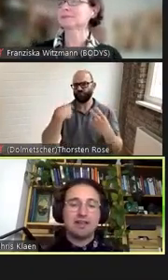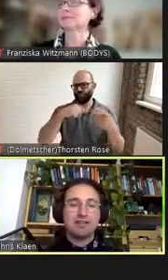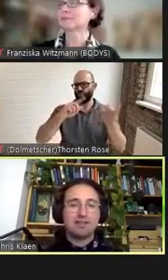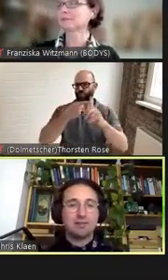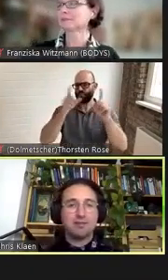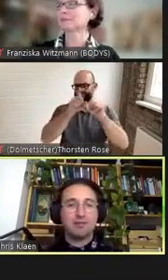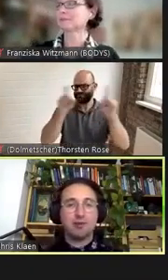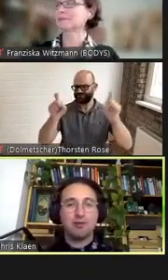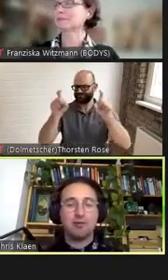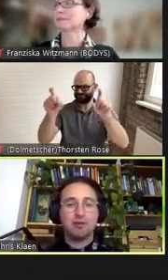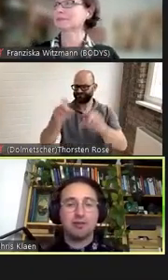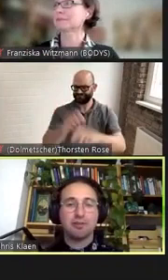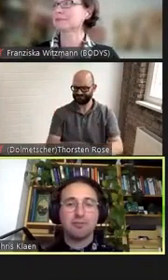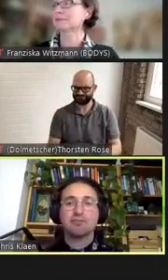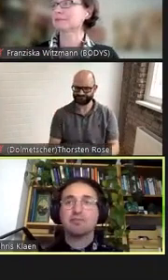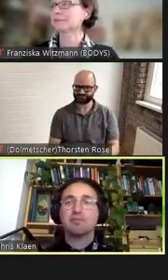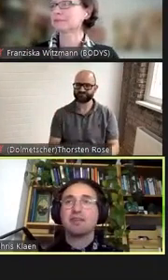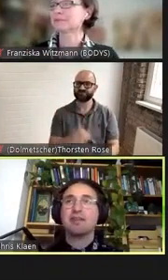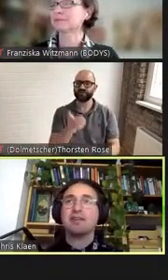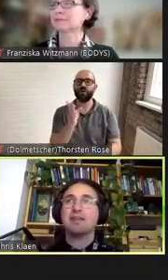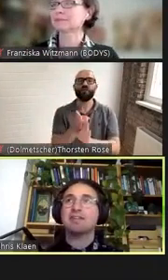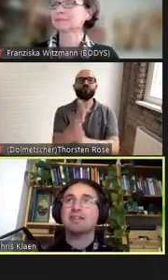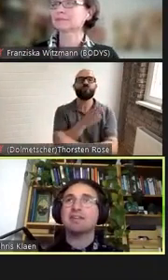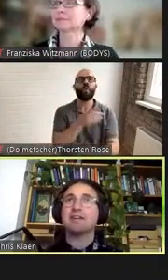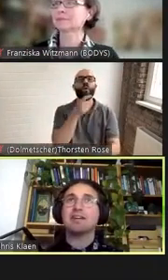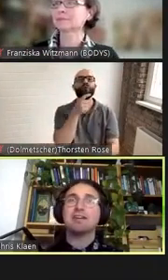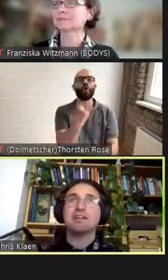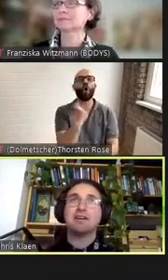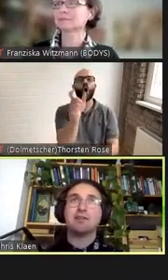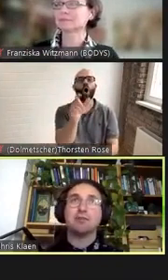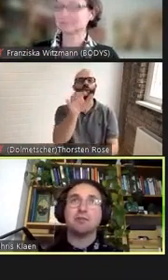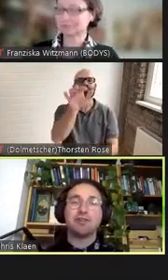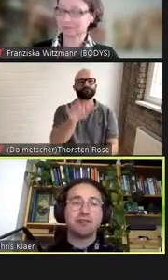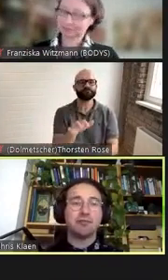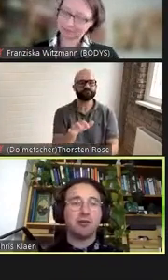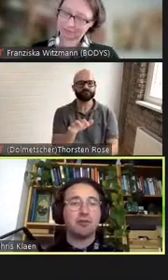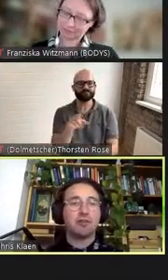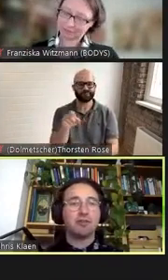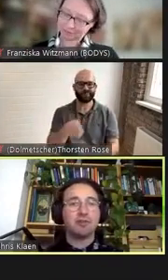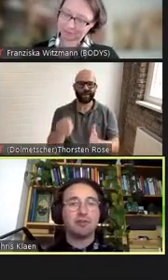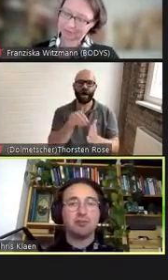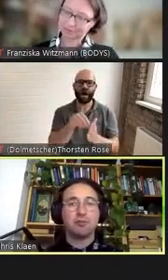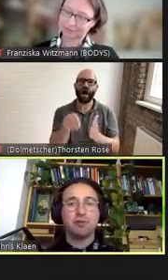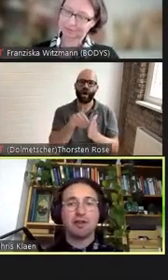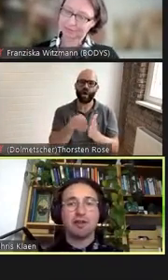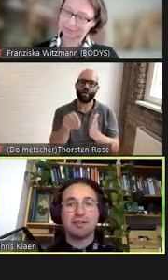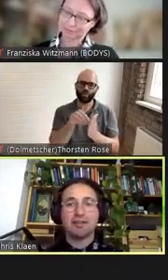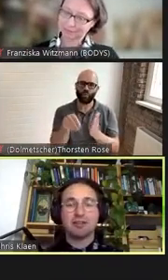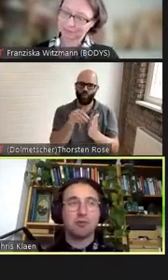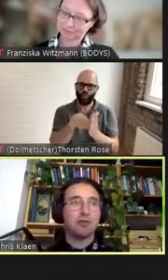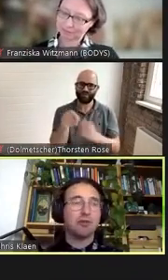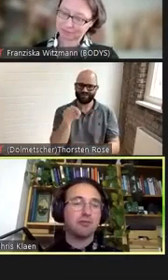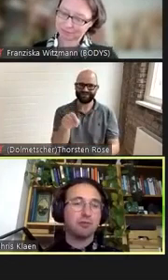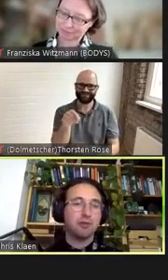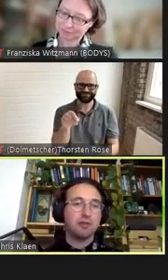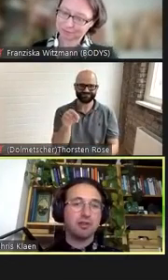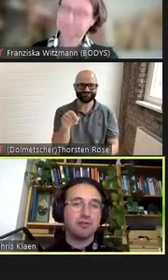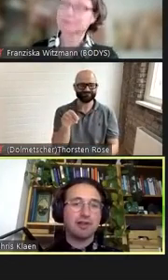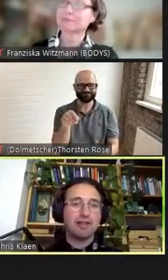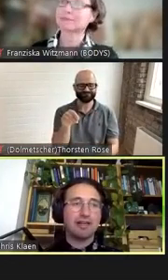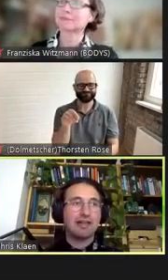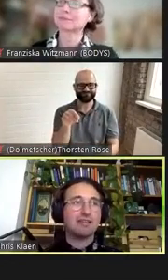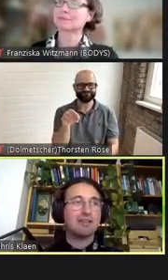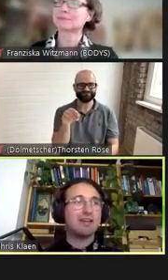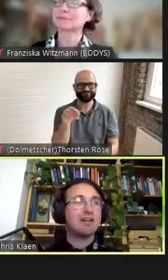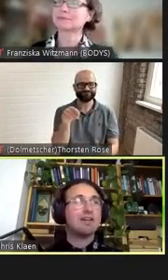Da heißt es im Vorwort dass die Autorin des Vorworts von dem Buch angesprochen wurde